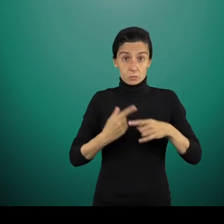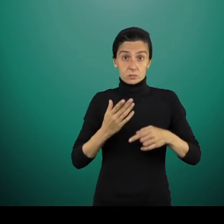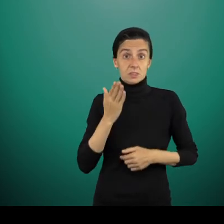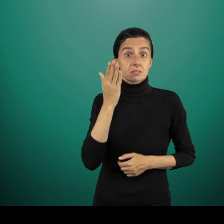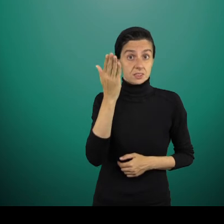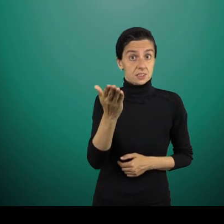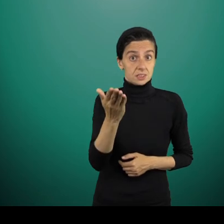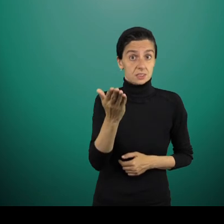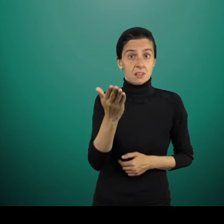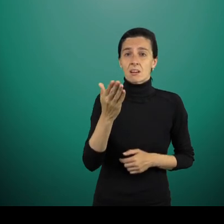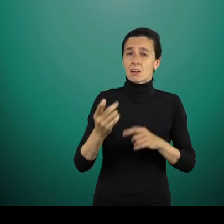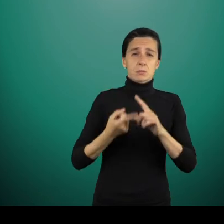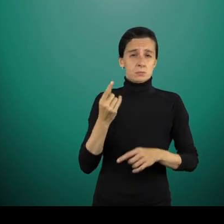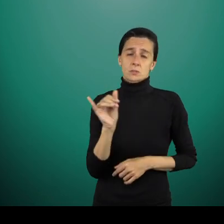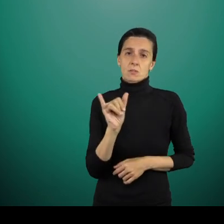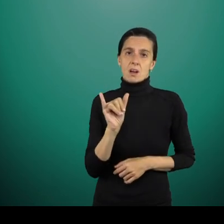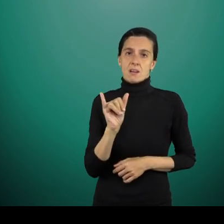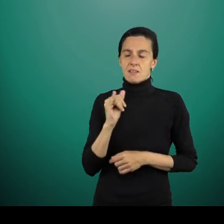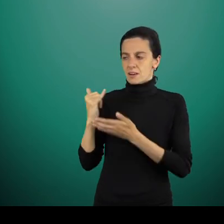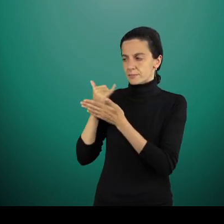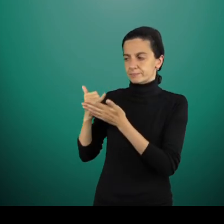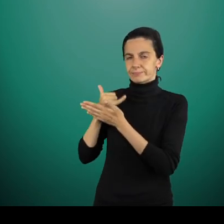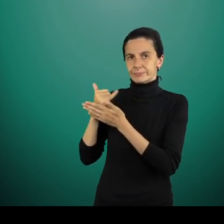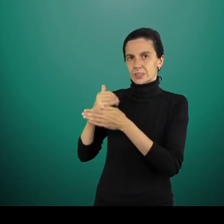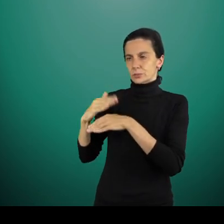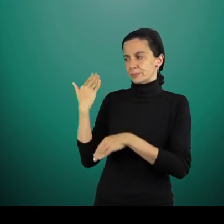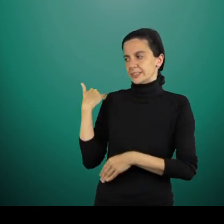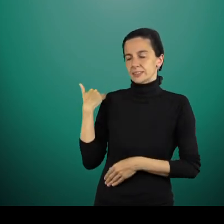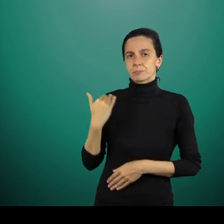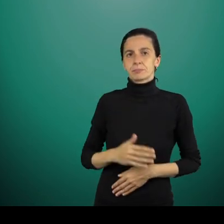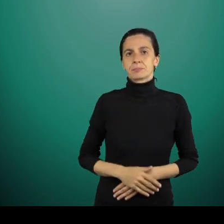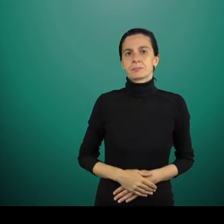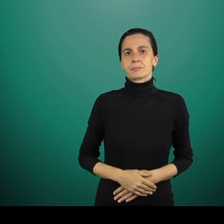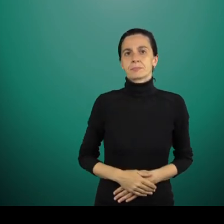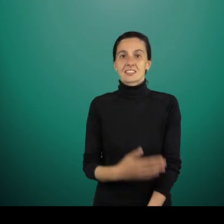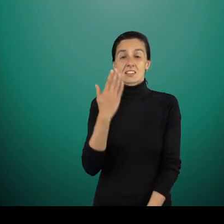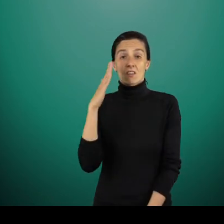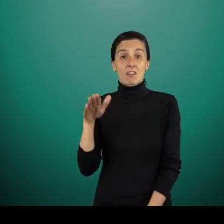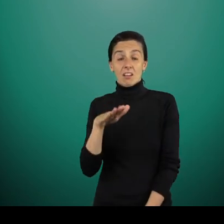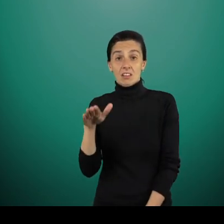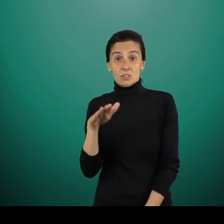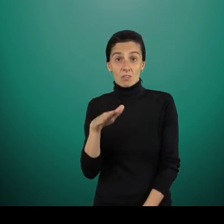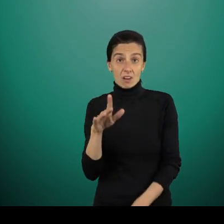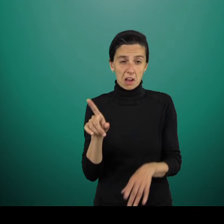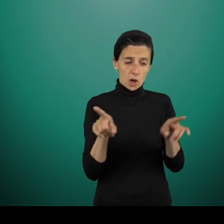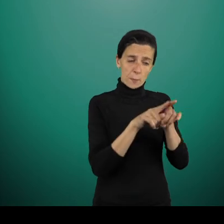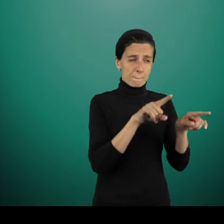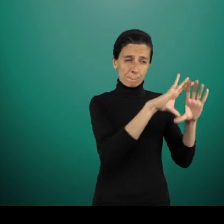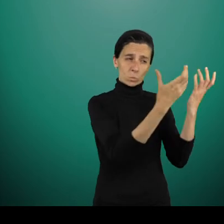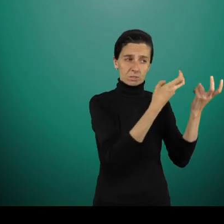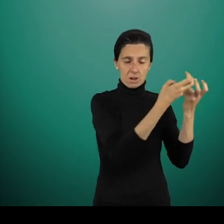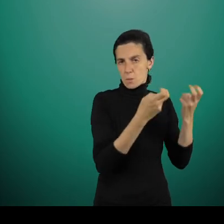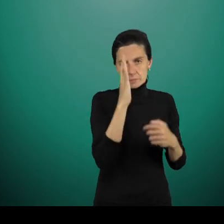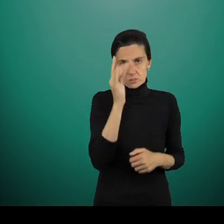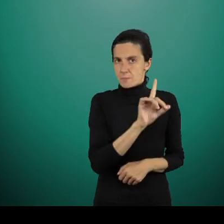et très important pour le présent et également pour le futur de conserver le passé. Je ne pas d'un autre endroit qui est